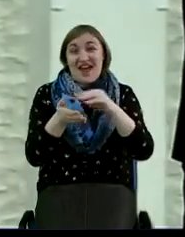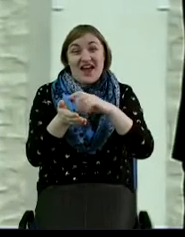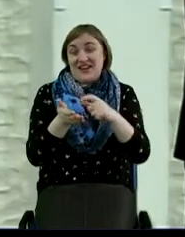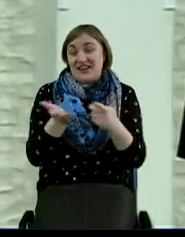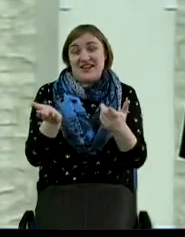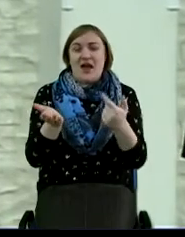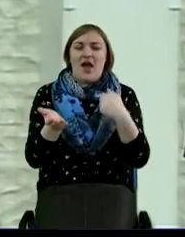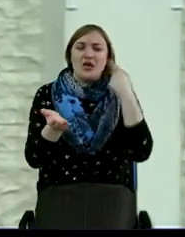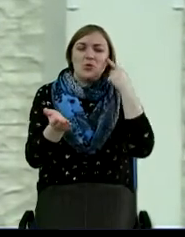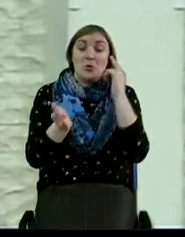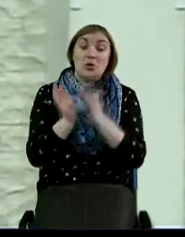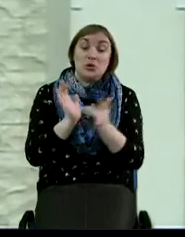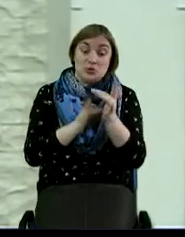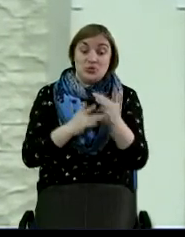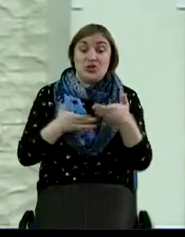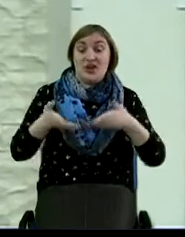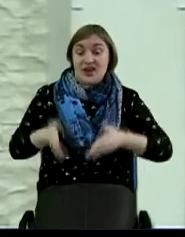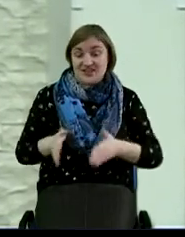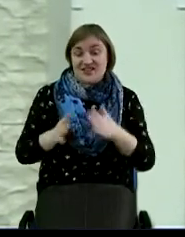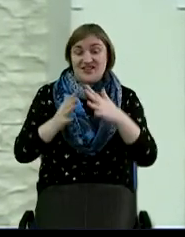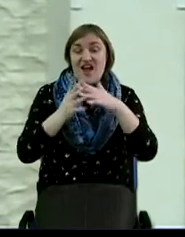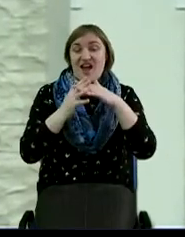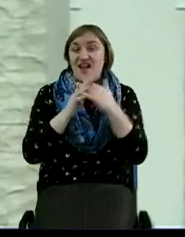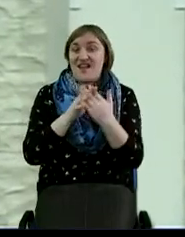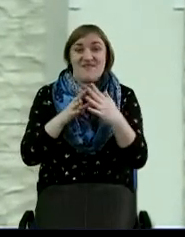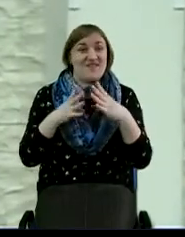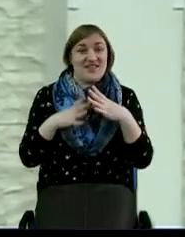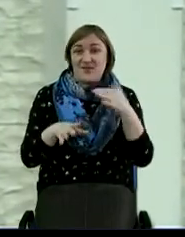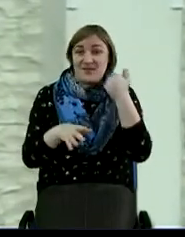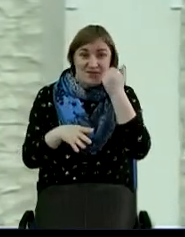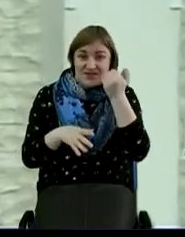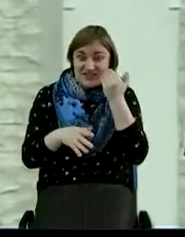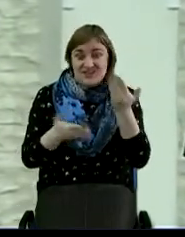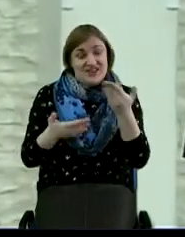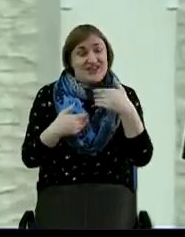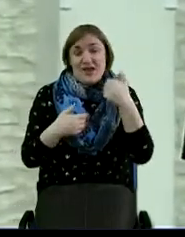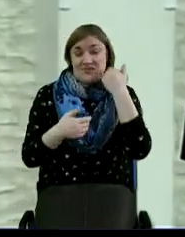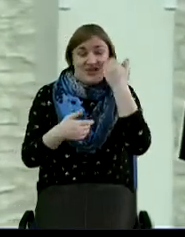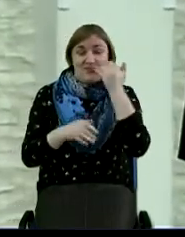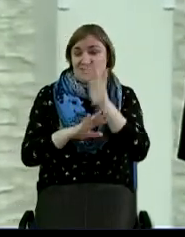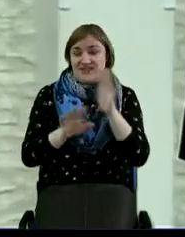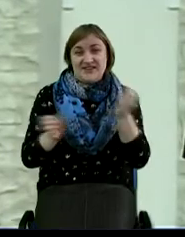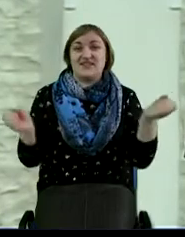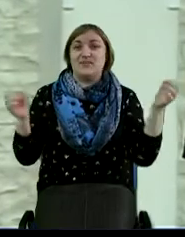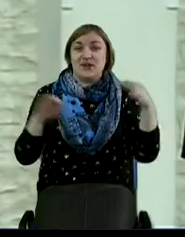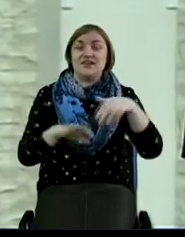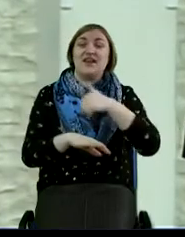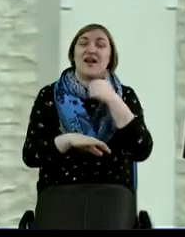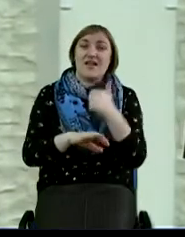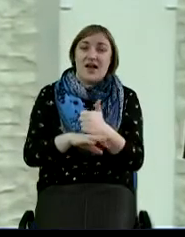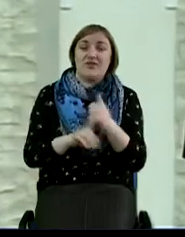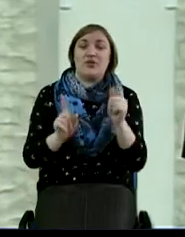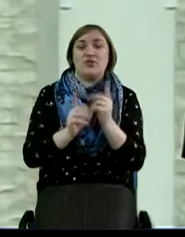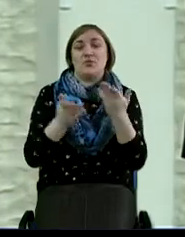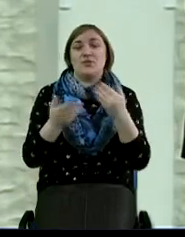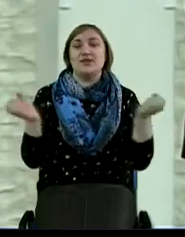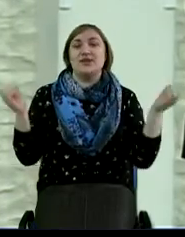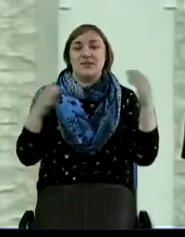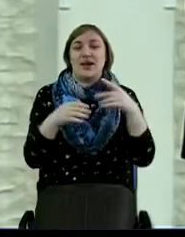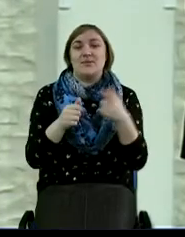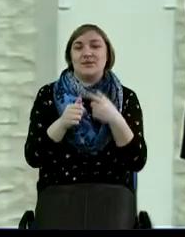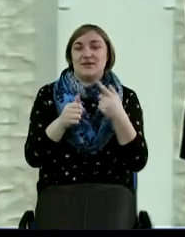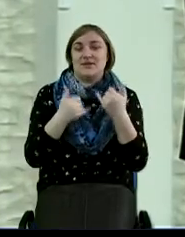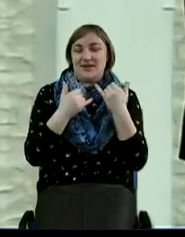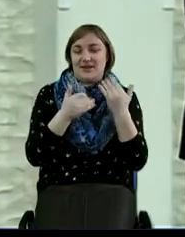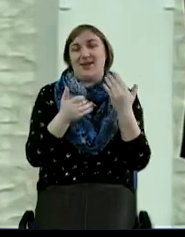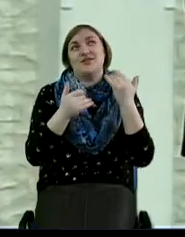хлеву, да, и не было это постыдно. То и нам не постыдно собираться. Главное, что мы собираемся ради Господа нашего Иисуса Христа,